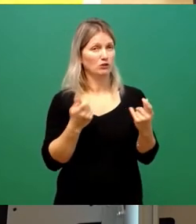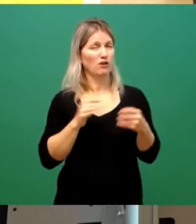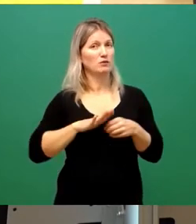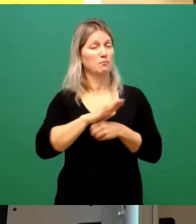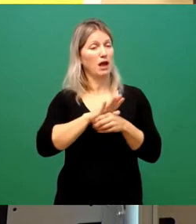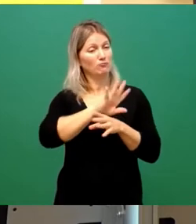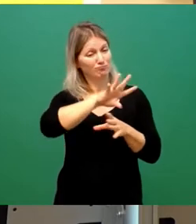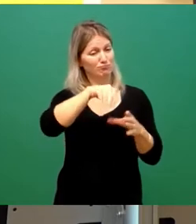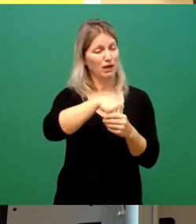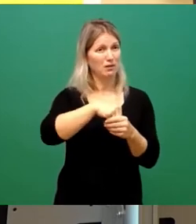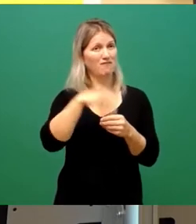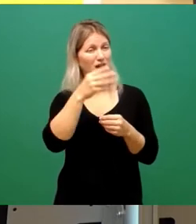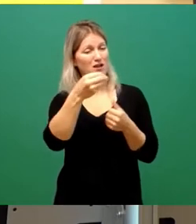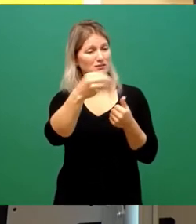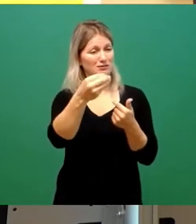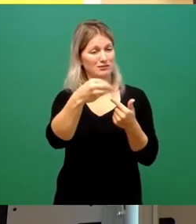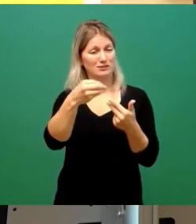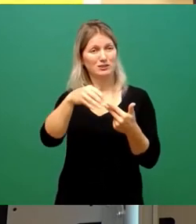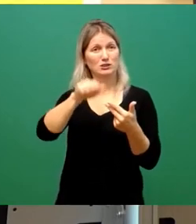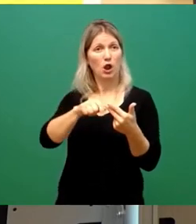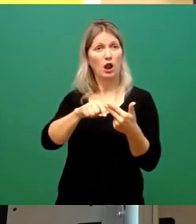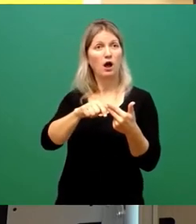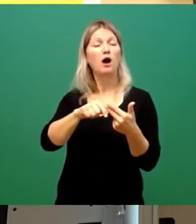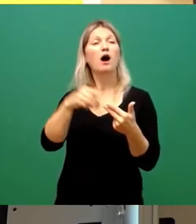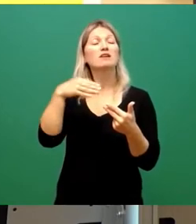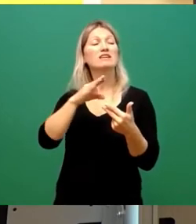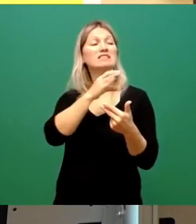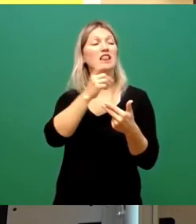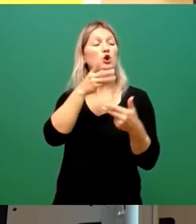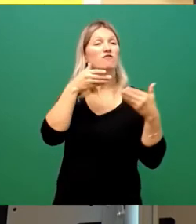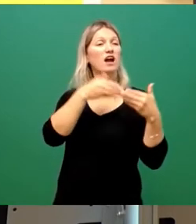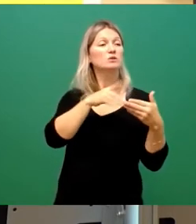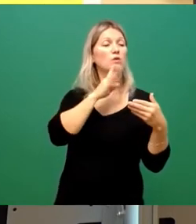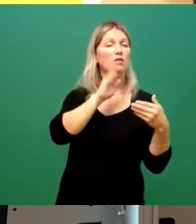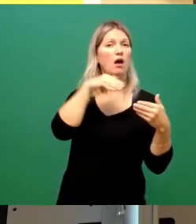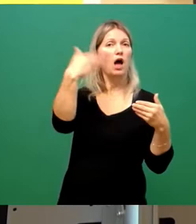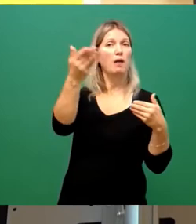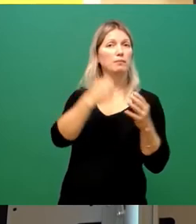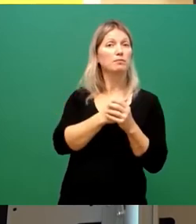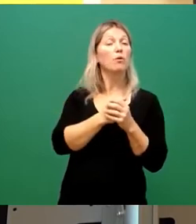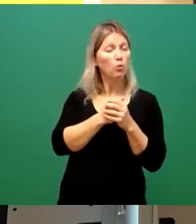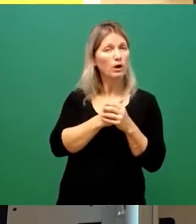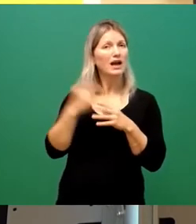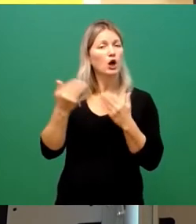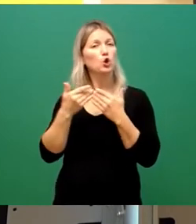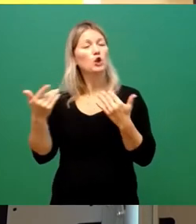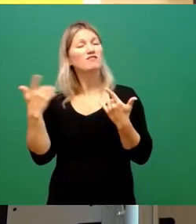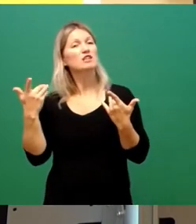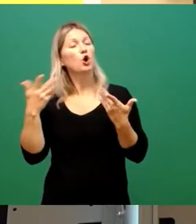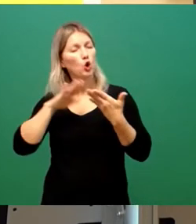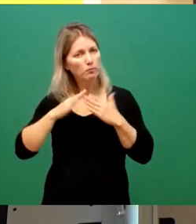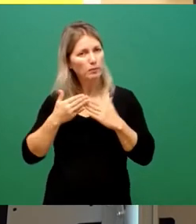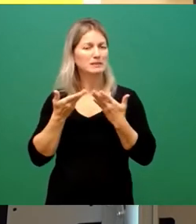doch, dass die CDU-Fraktion abgegeben hat, dass die Grünen kompromissbereit waren, dass die SPD etwas